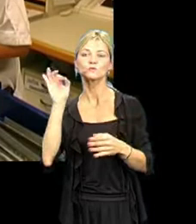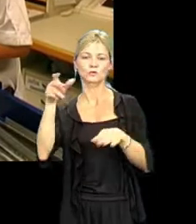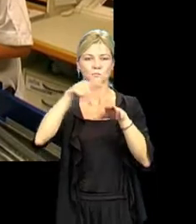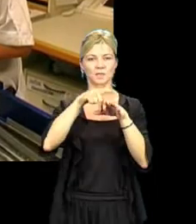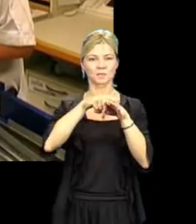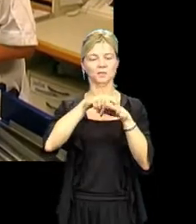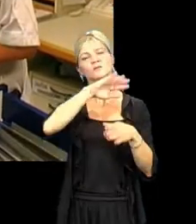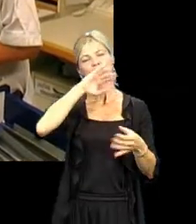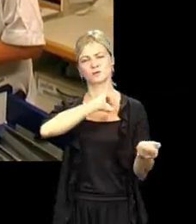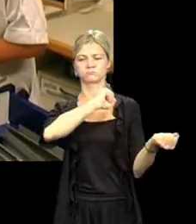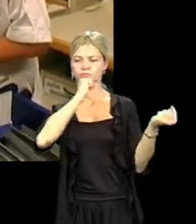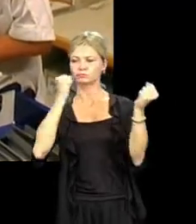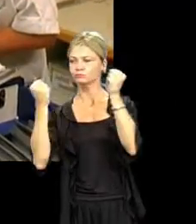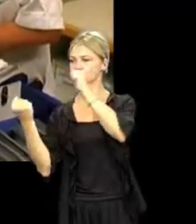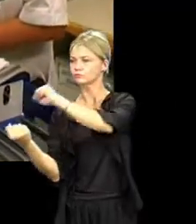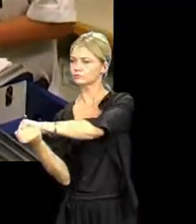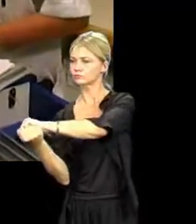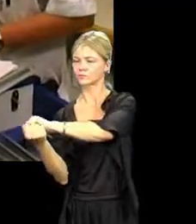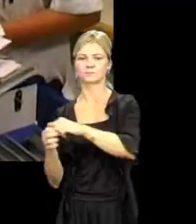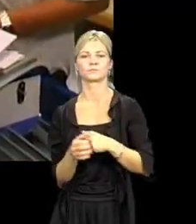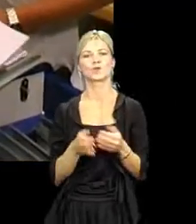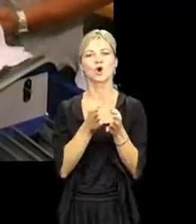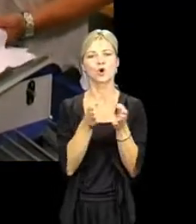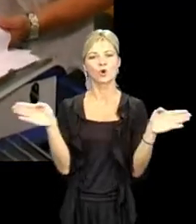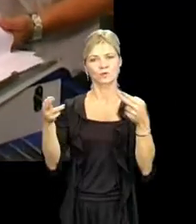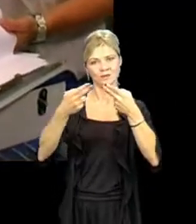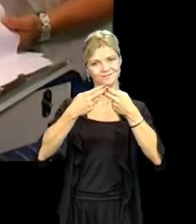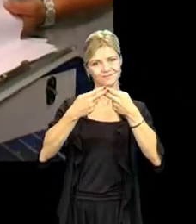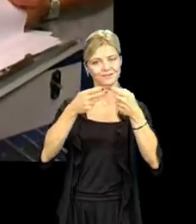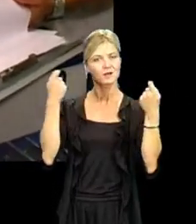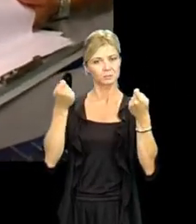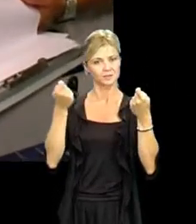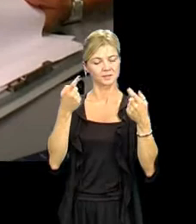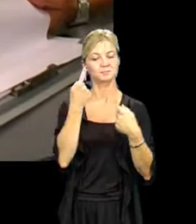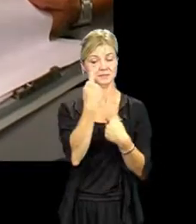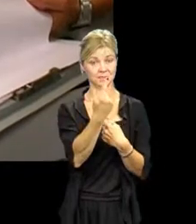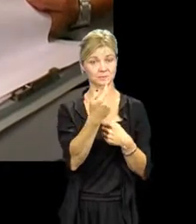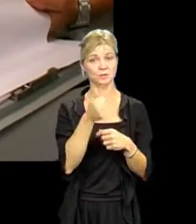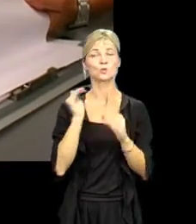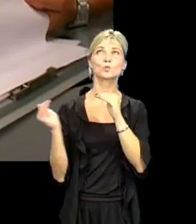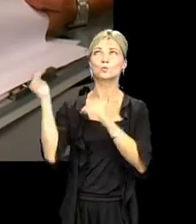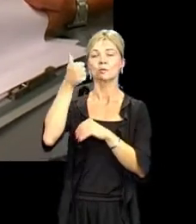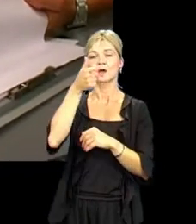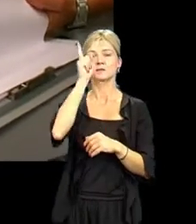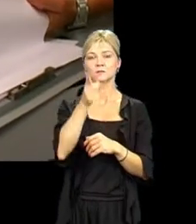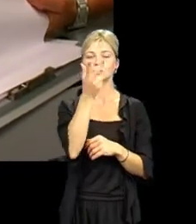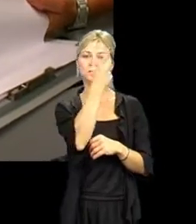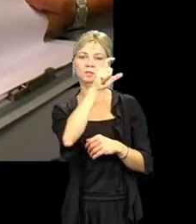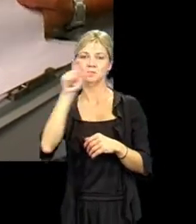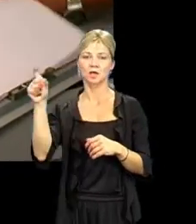öffentlichkeitsnahe Betrieb mit über 1300 Beschäftigten bietet eine Vielzahl an Arbeitsplätzen für Menschen mit Einschränkungen.